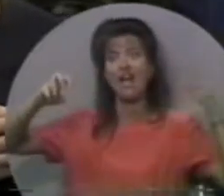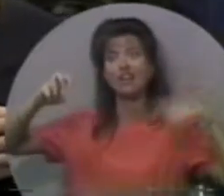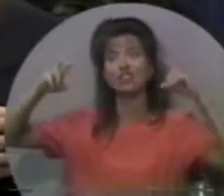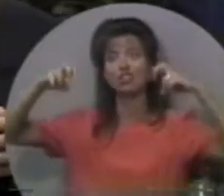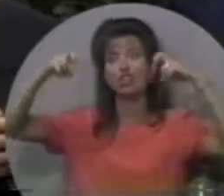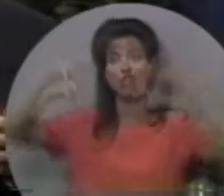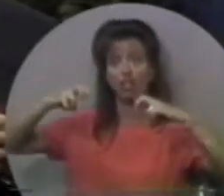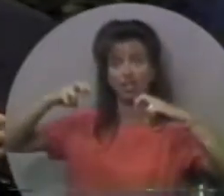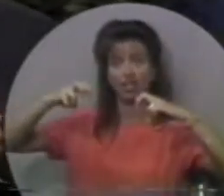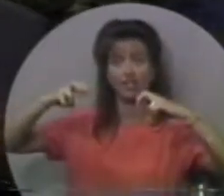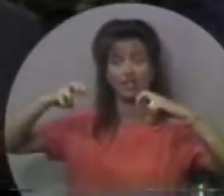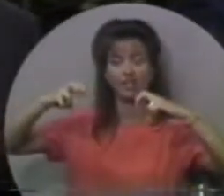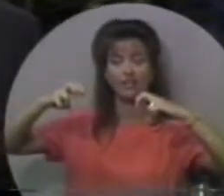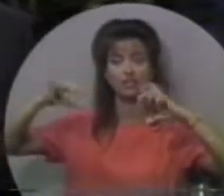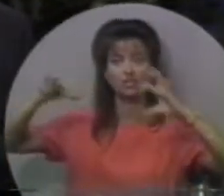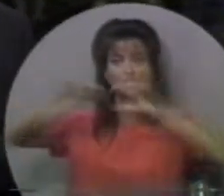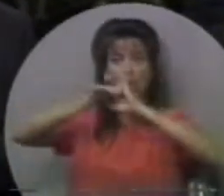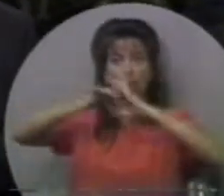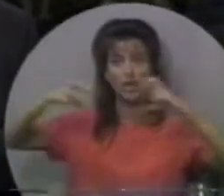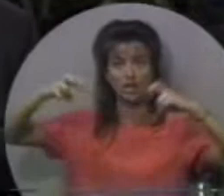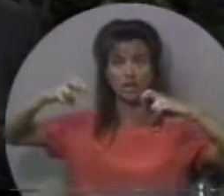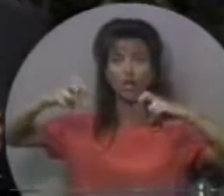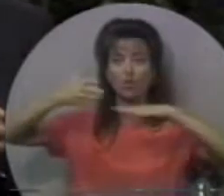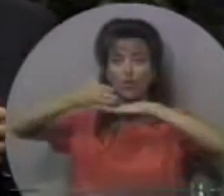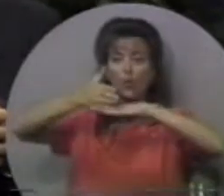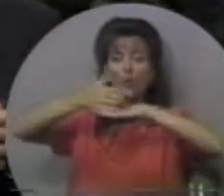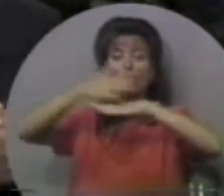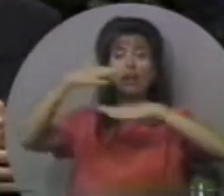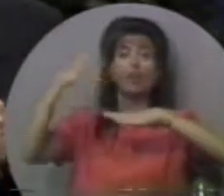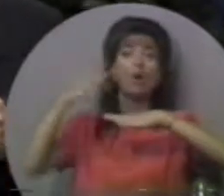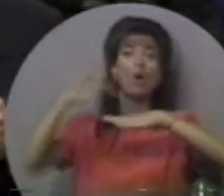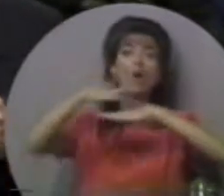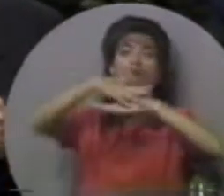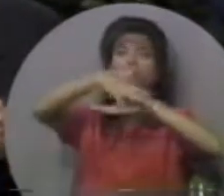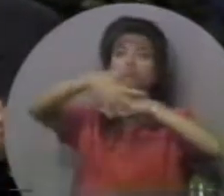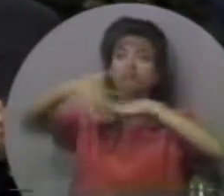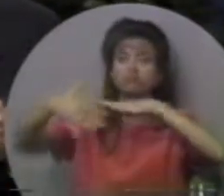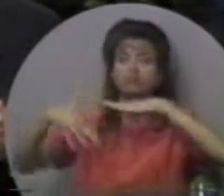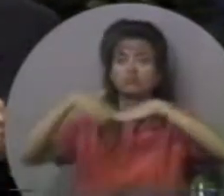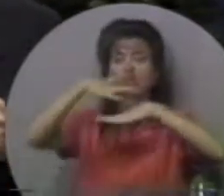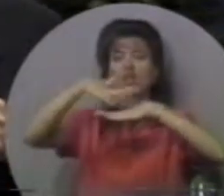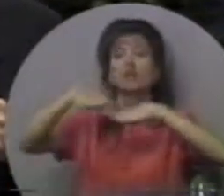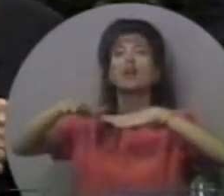милосердя, куди щоропу збрискувалися кров Христа,